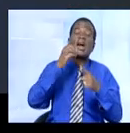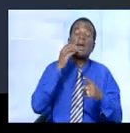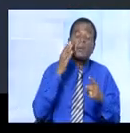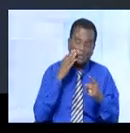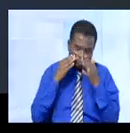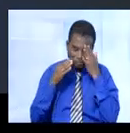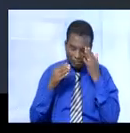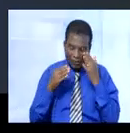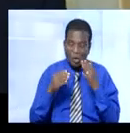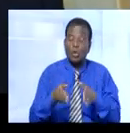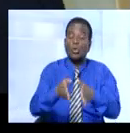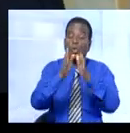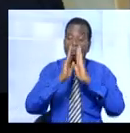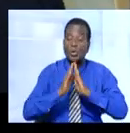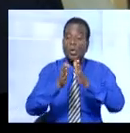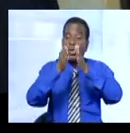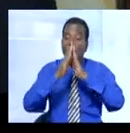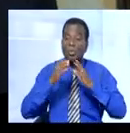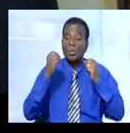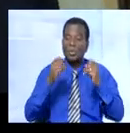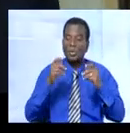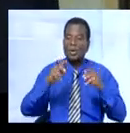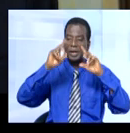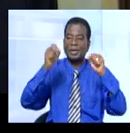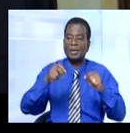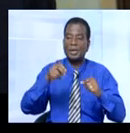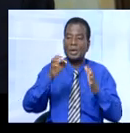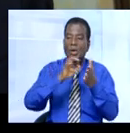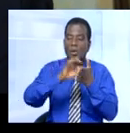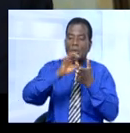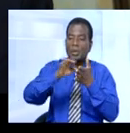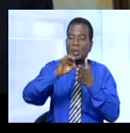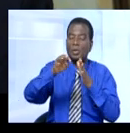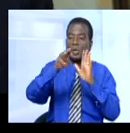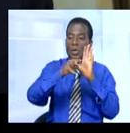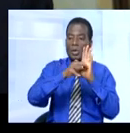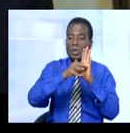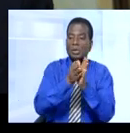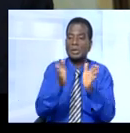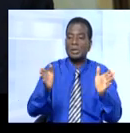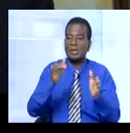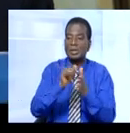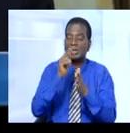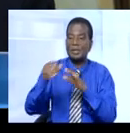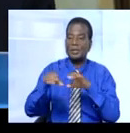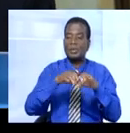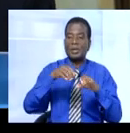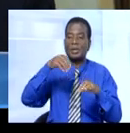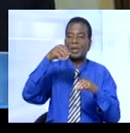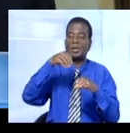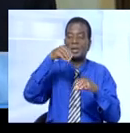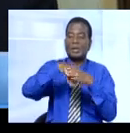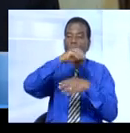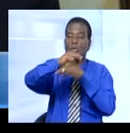RDA s'est fait enregistrer. Le recensement général est une opération qui s'effectue dans tous